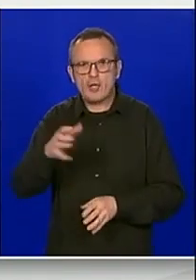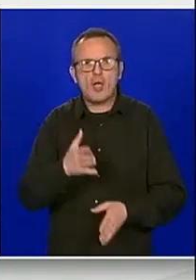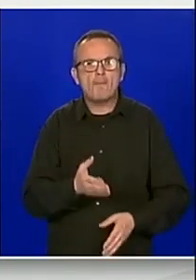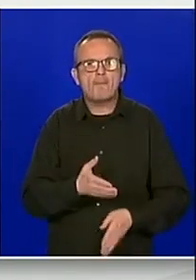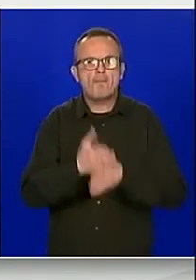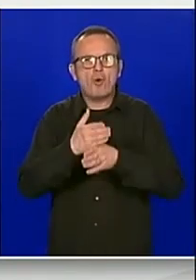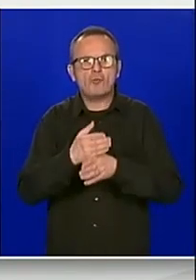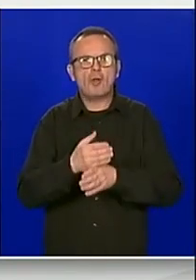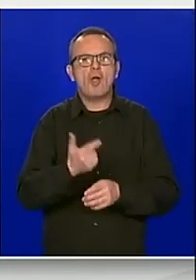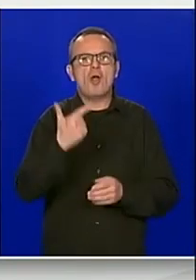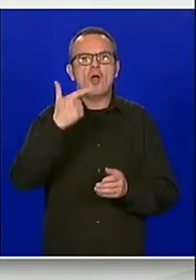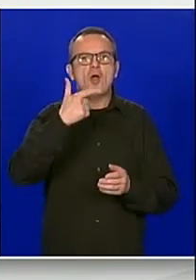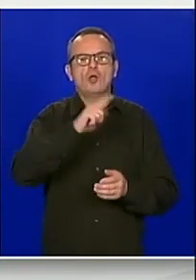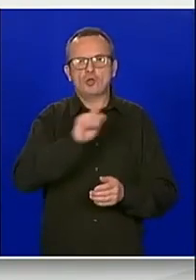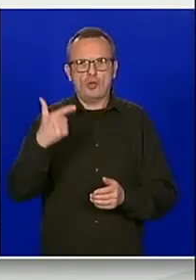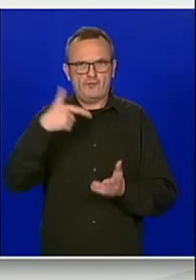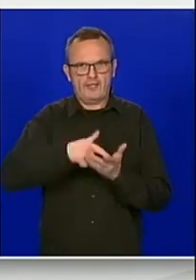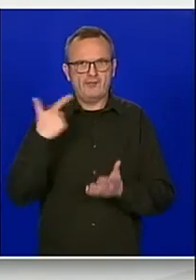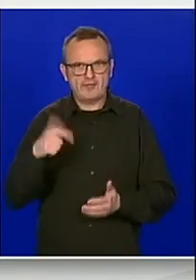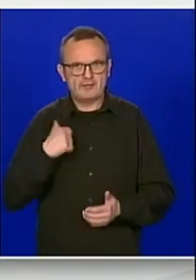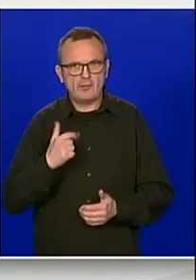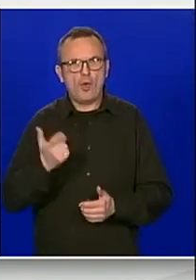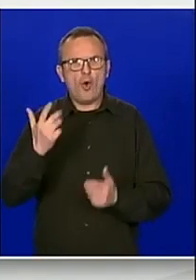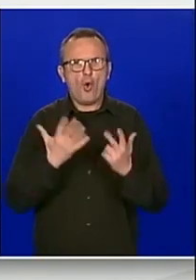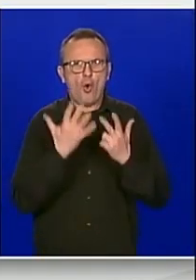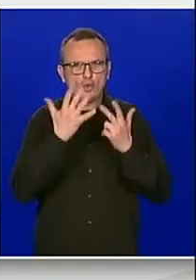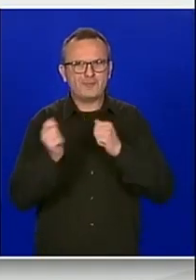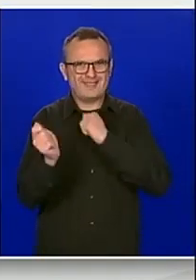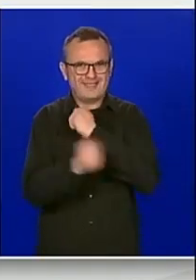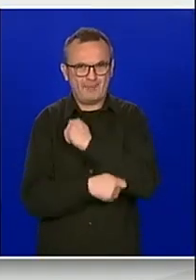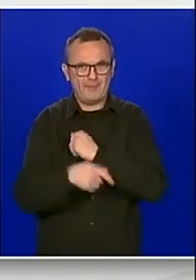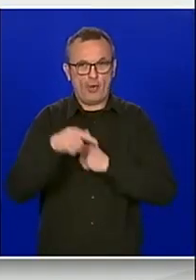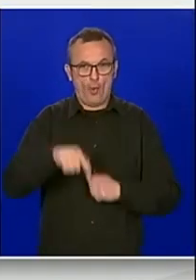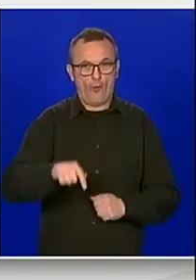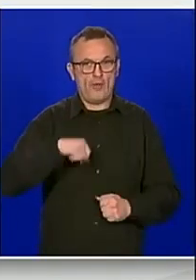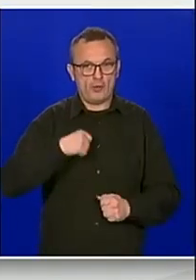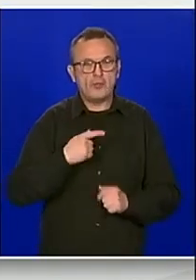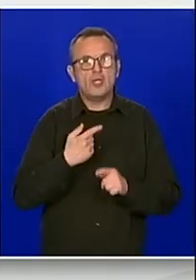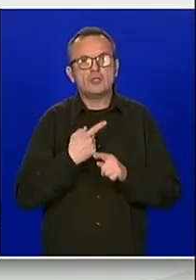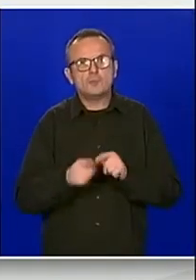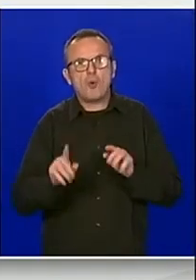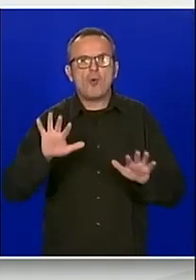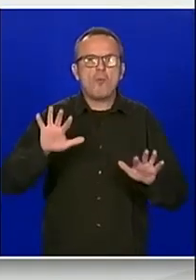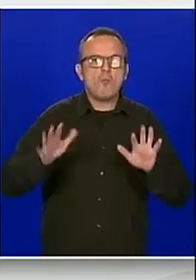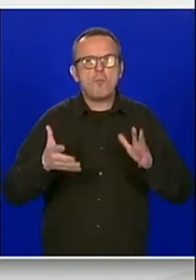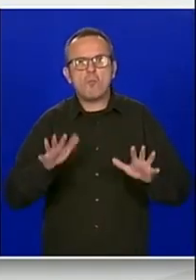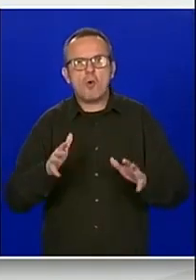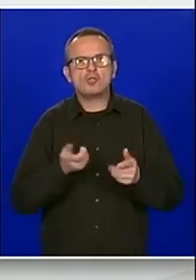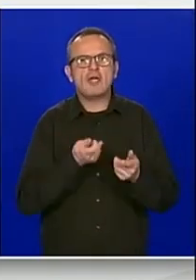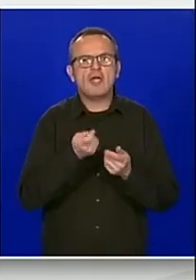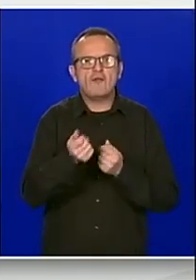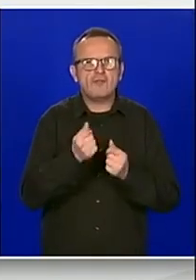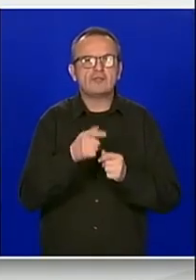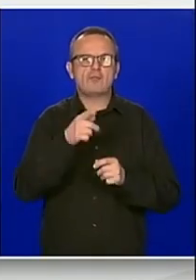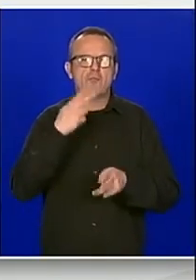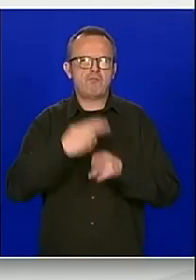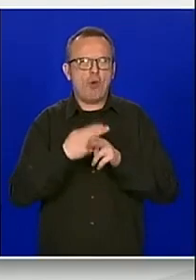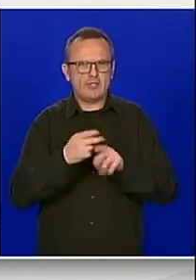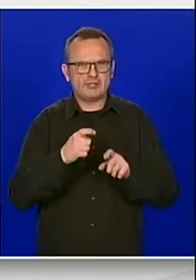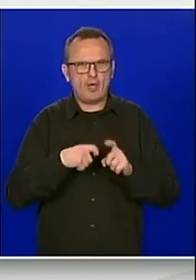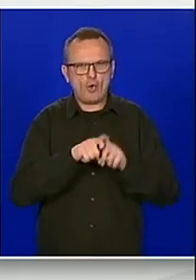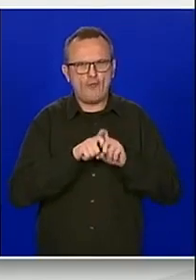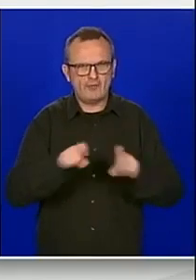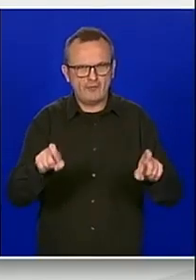2014.2020. od 8. srpnja 2020. godine, a vezano uz moguće gospodarske i financijske posljedice pandemije bolesti COVID-a,